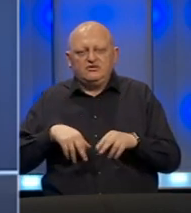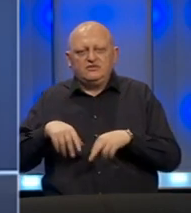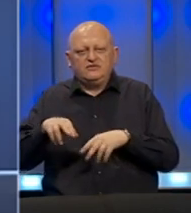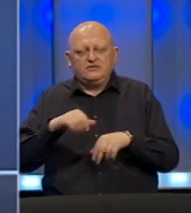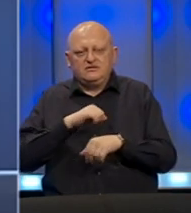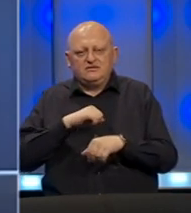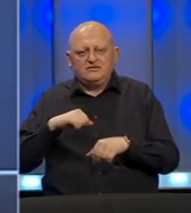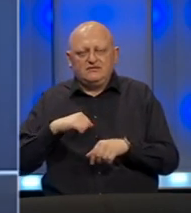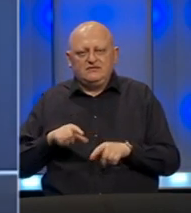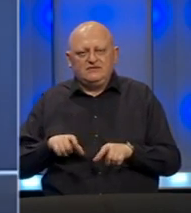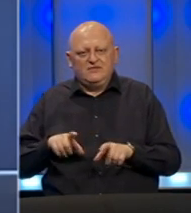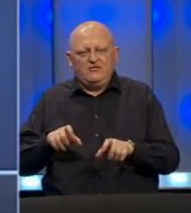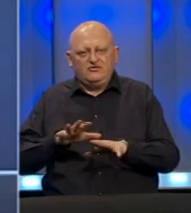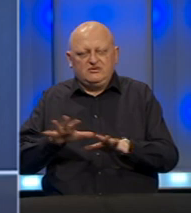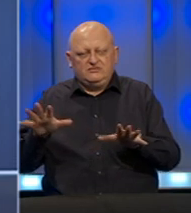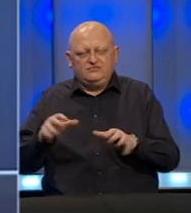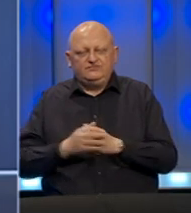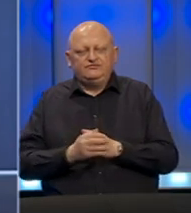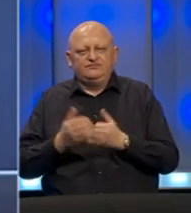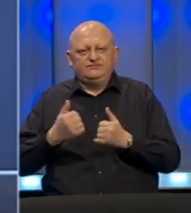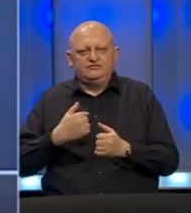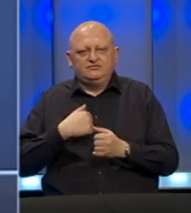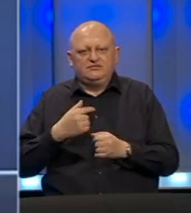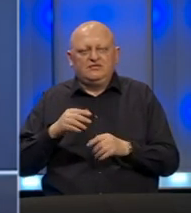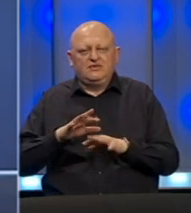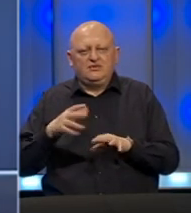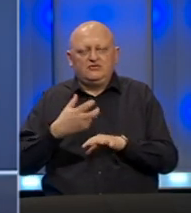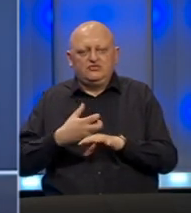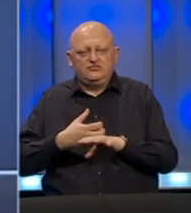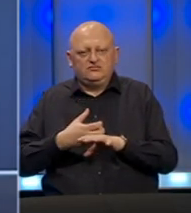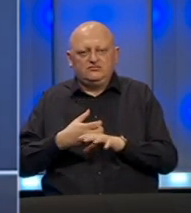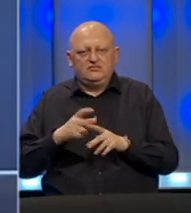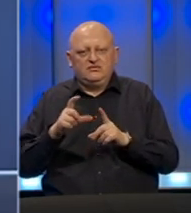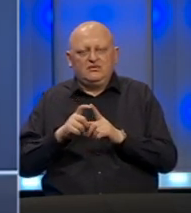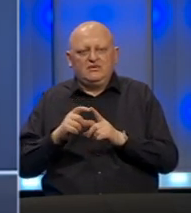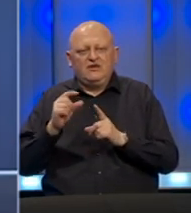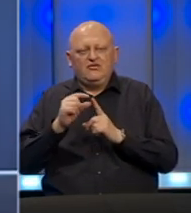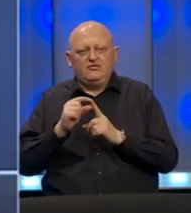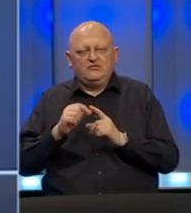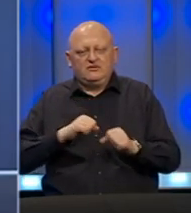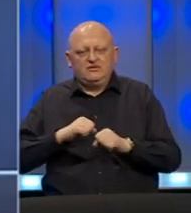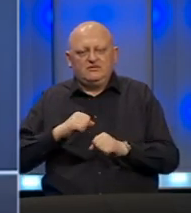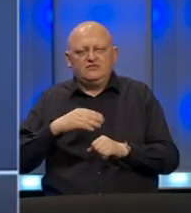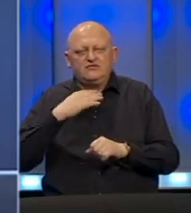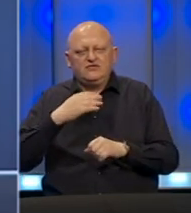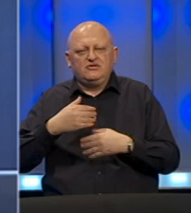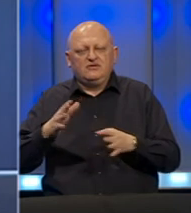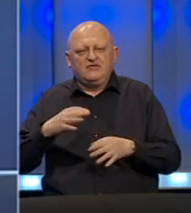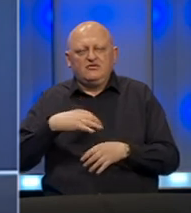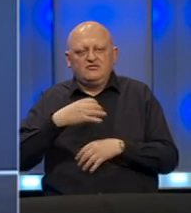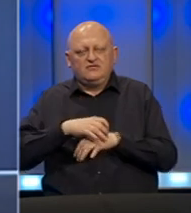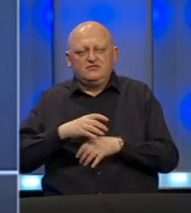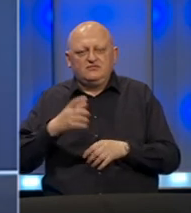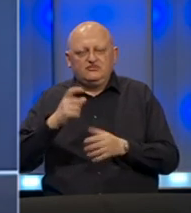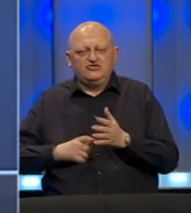samog koronavirusa. Danas sa nama epidemiolog primarijus dr. Davor Pehar, direktor Zavoda za javno zdravstvo i član